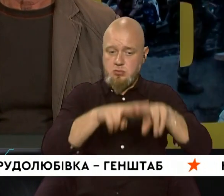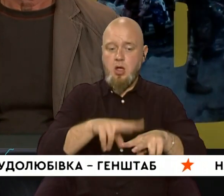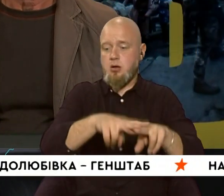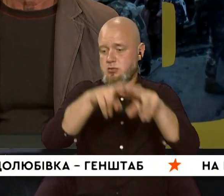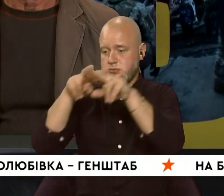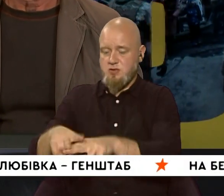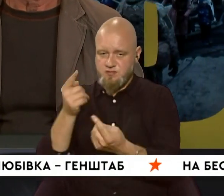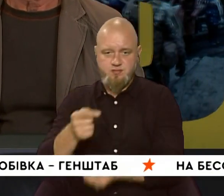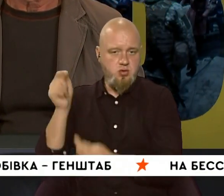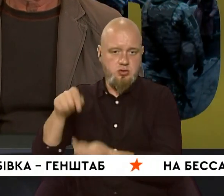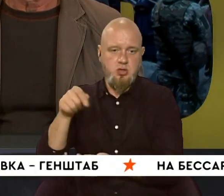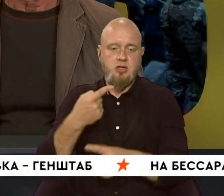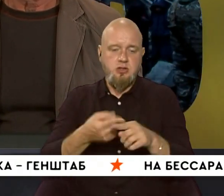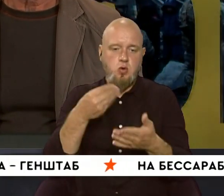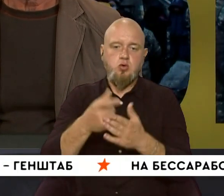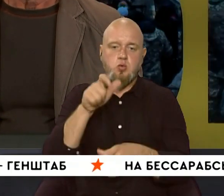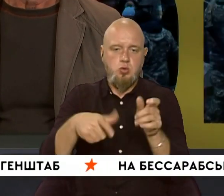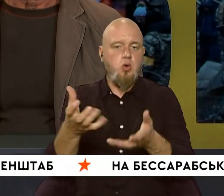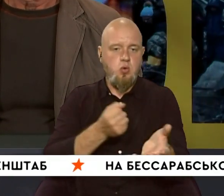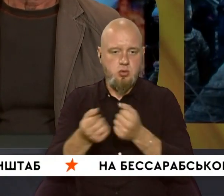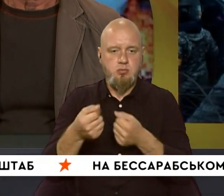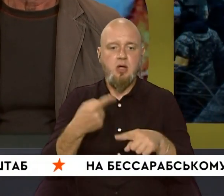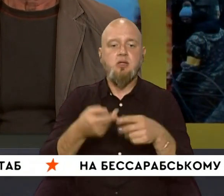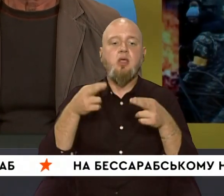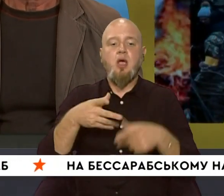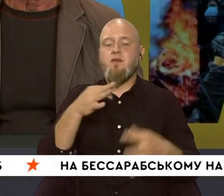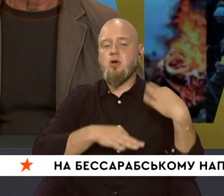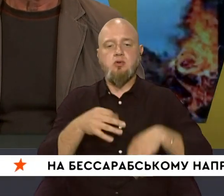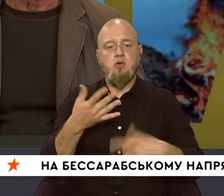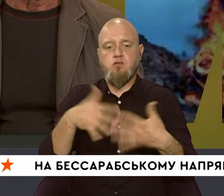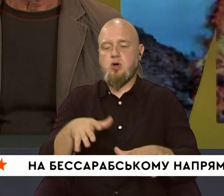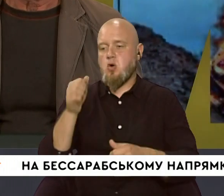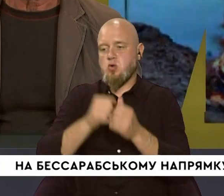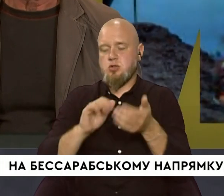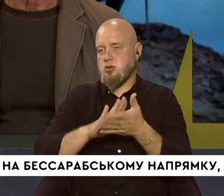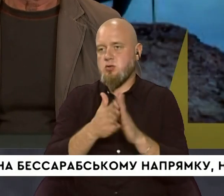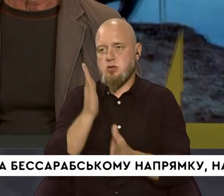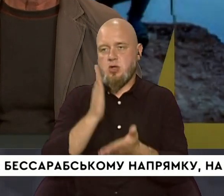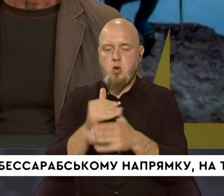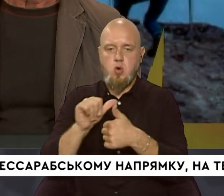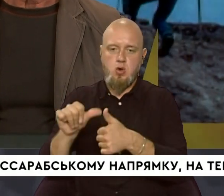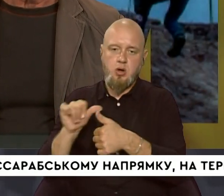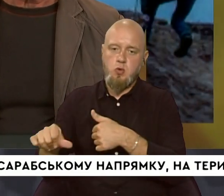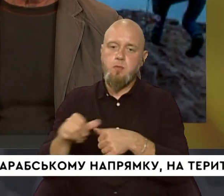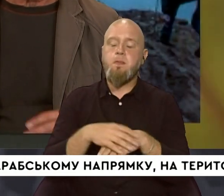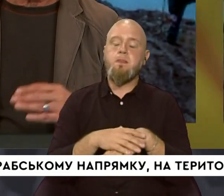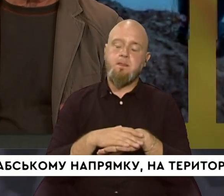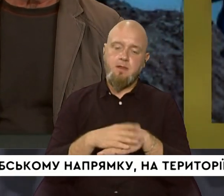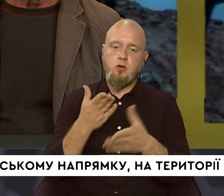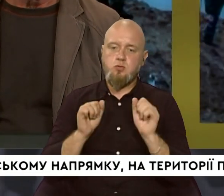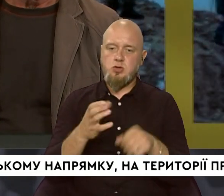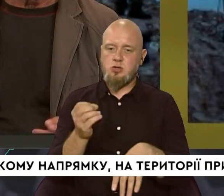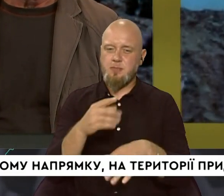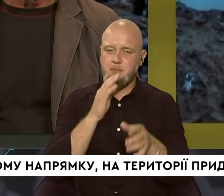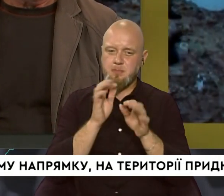вчасно і ці кошти люди отримують. Тобто кожна ситуація є окремою. І якщо можна